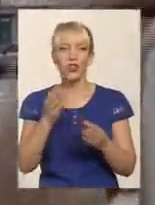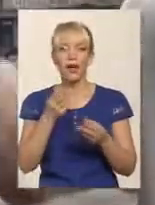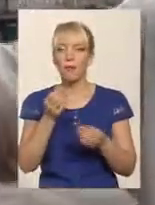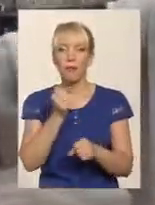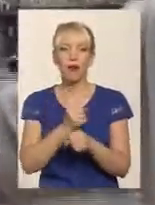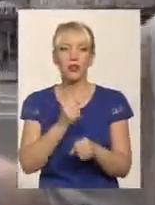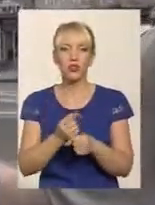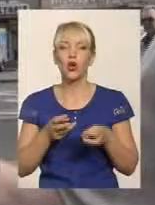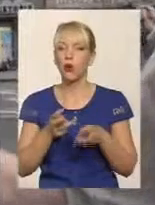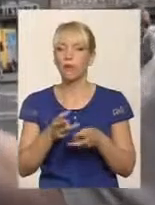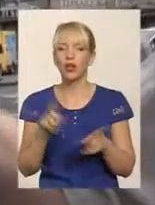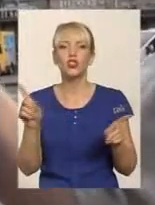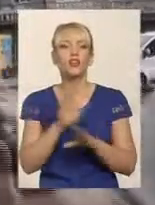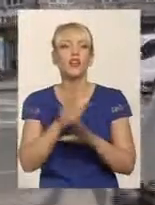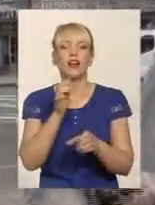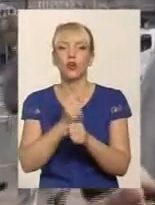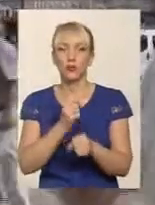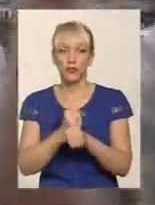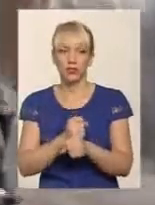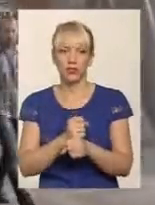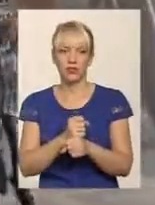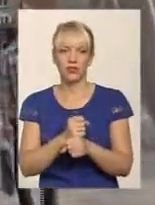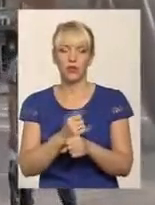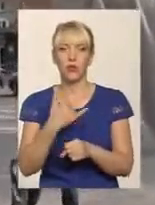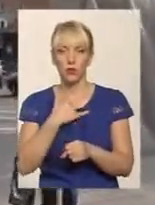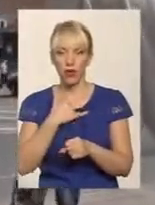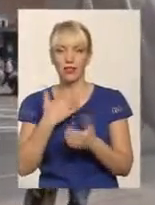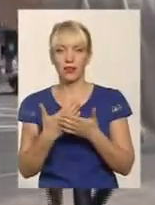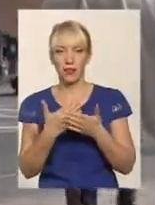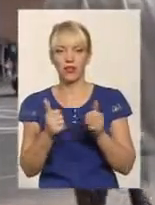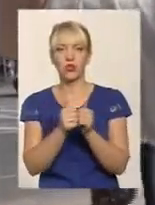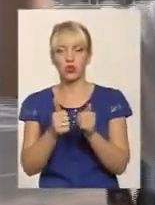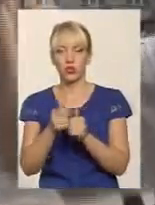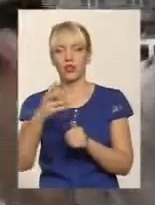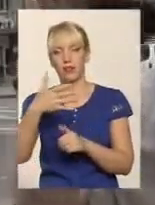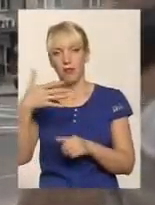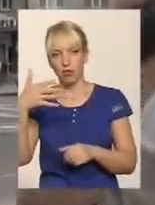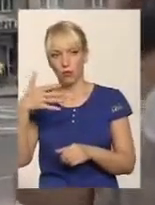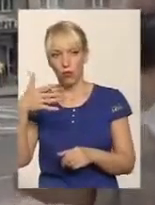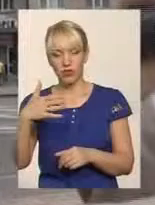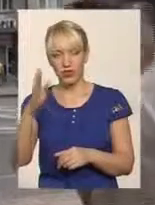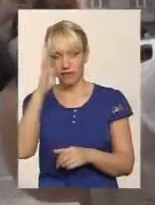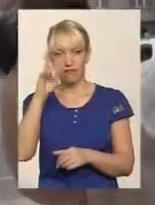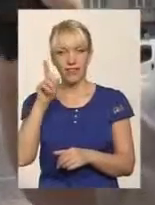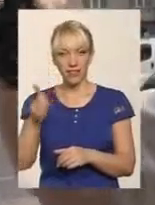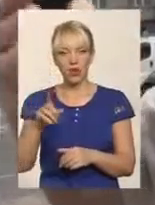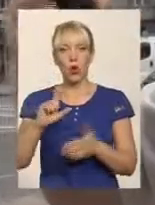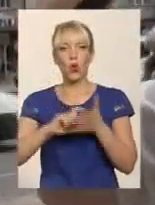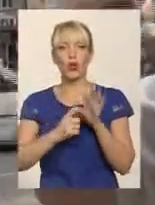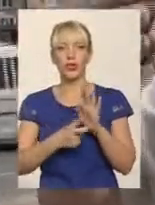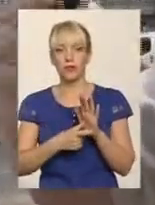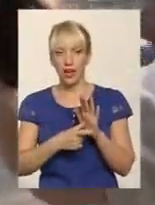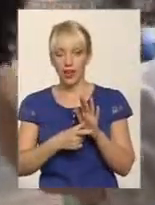то що ти там не роби? У мене сусід на п'ятому поверсі. Він в кімнаті,